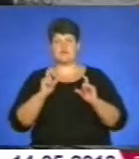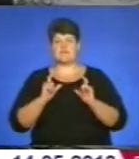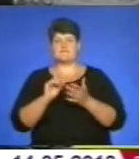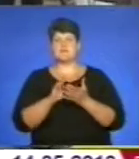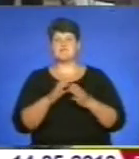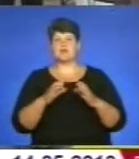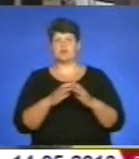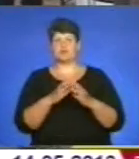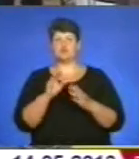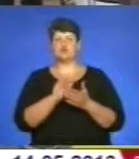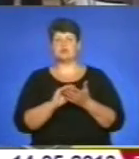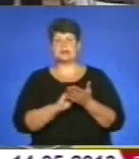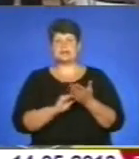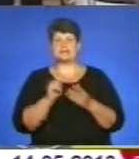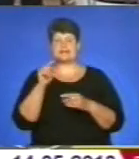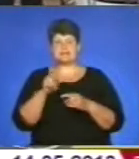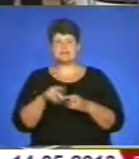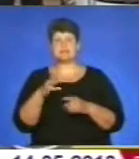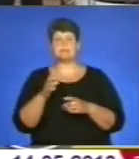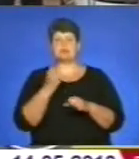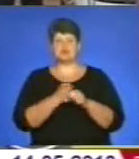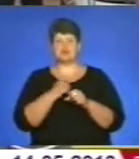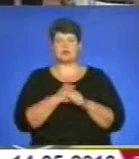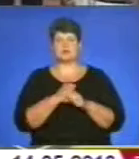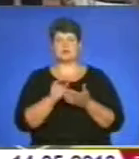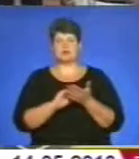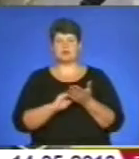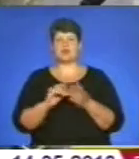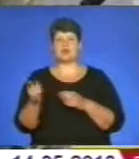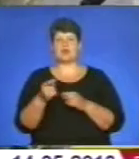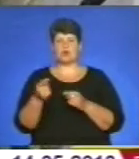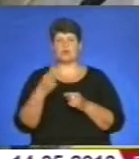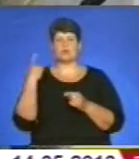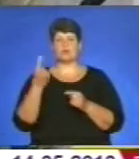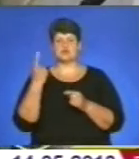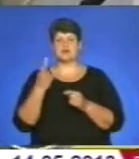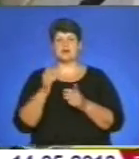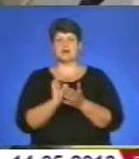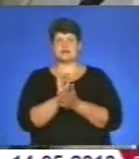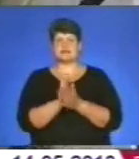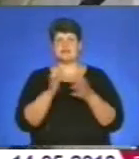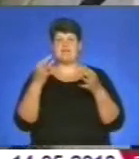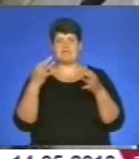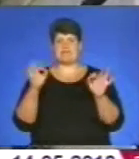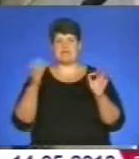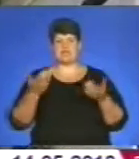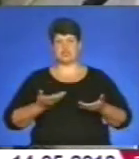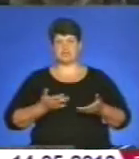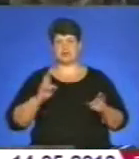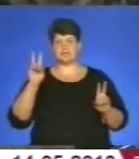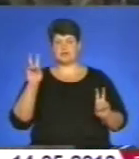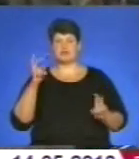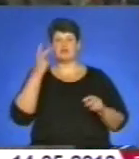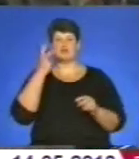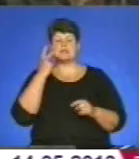журналістики. З тих пір працює репортером і фотокореспондентом Тернопільської обласної газети «Вільне життя». Постійно друкується в